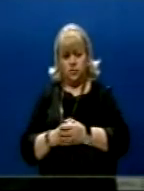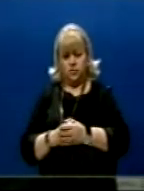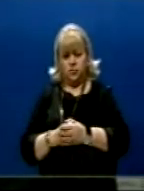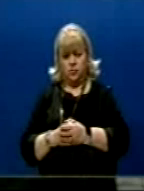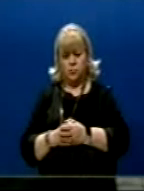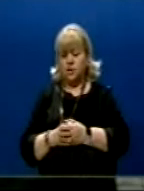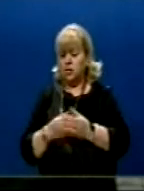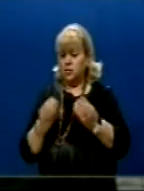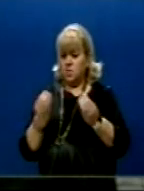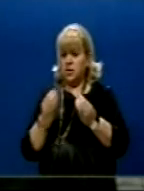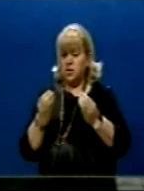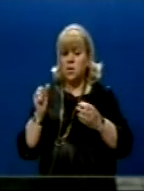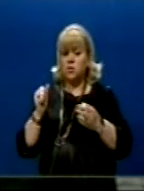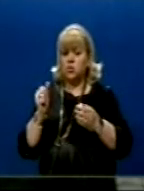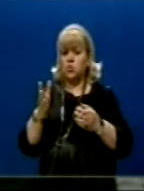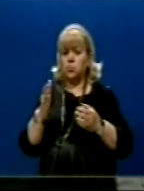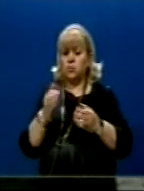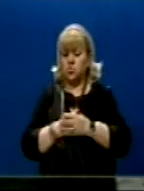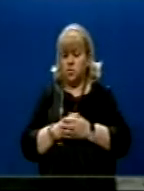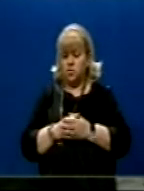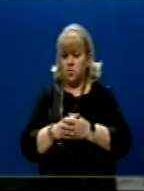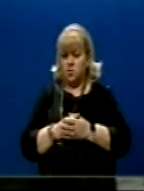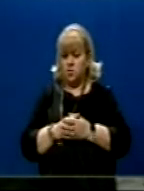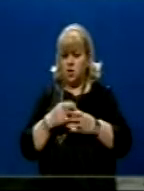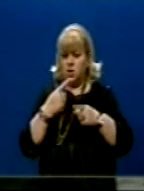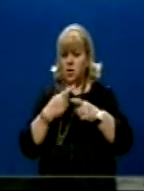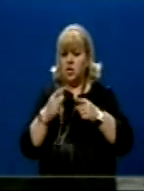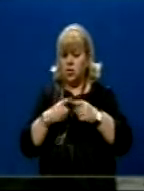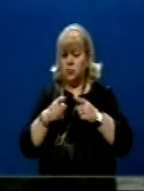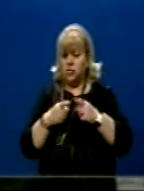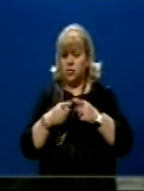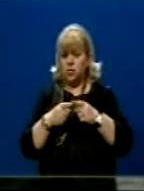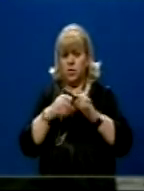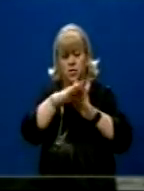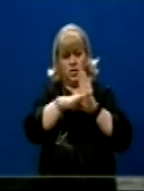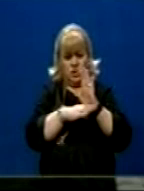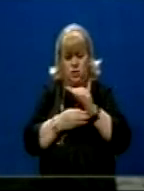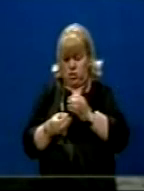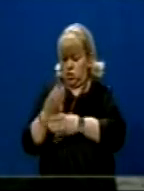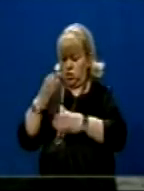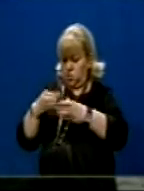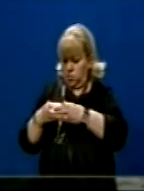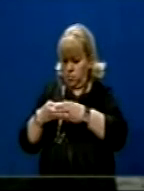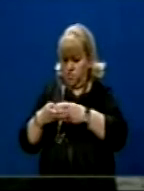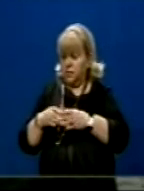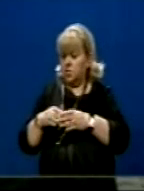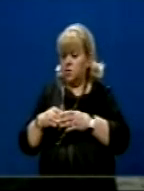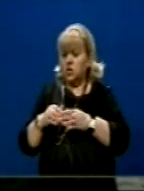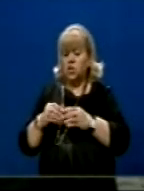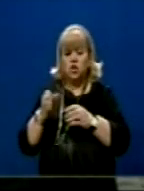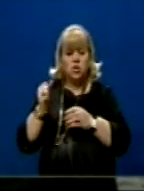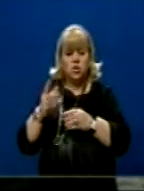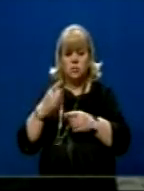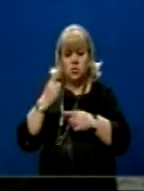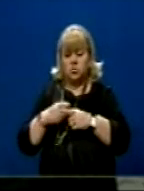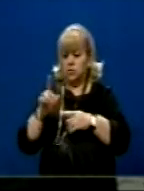Përse përket statistikave është rasti Që për mes këti ligje Të kriot komisioni Dhe të gjindë Dhe të kjo shifër ma e